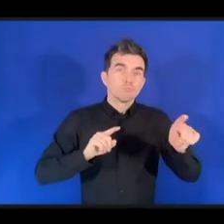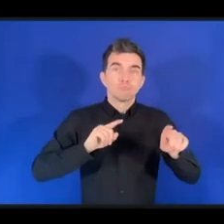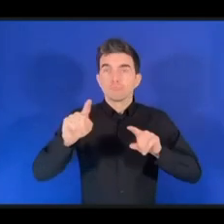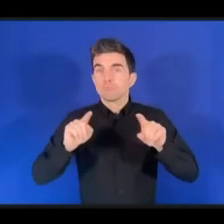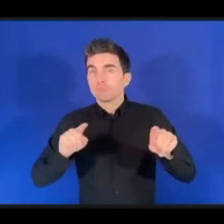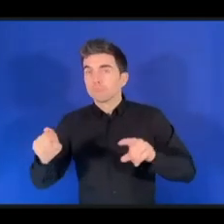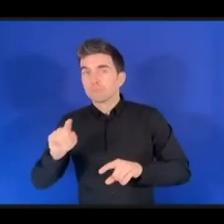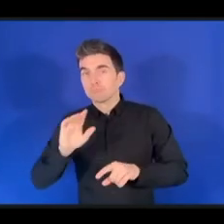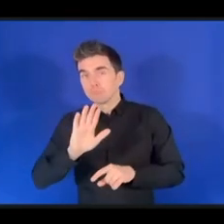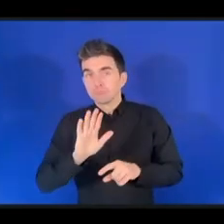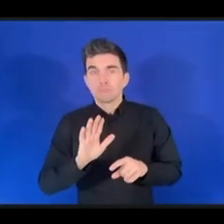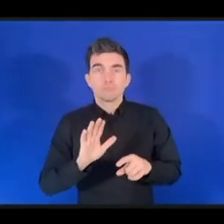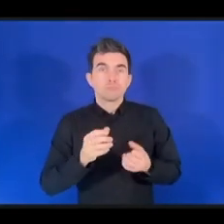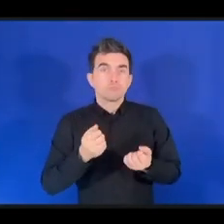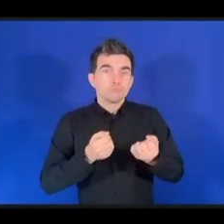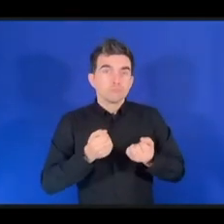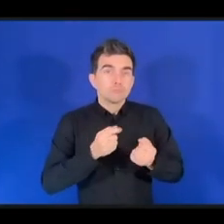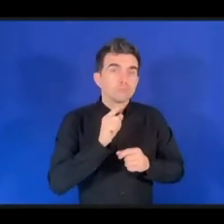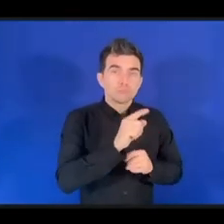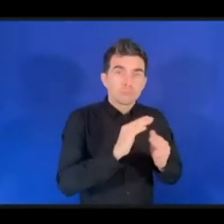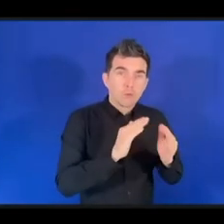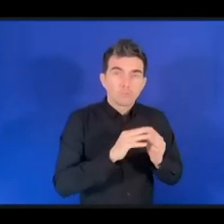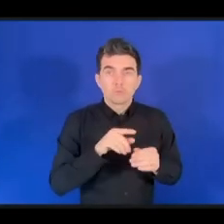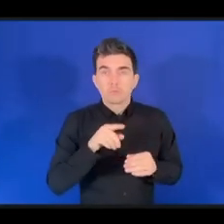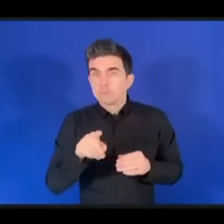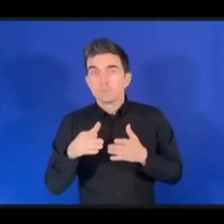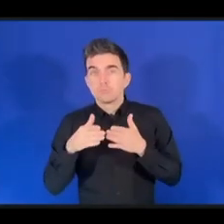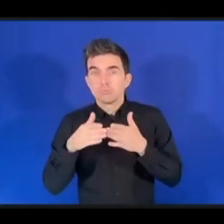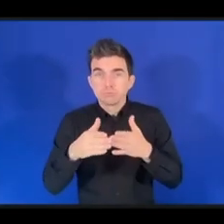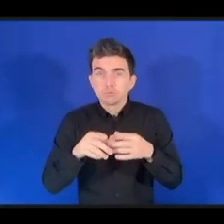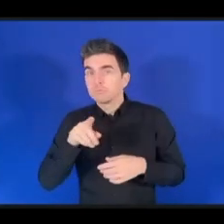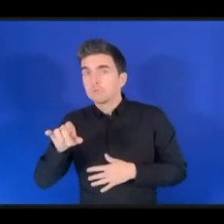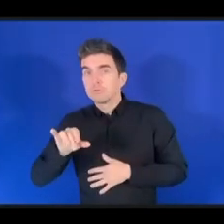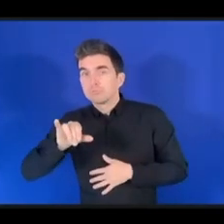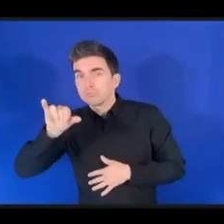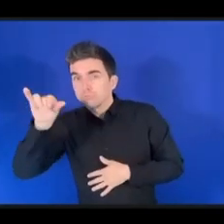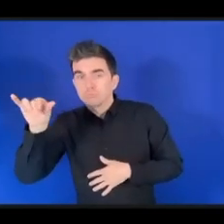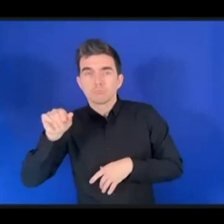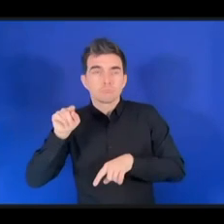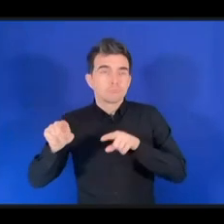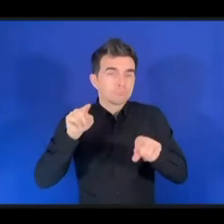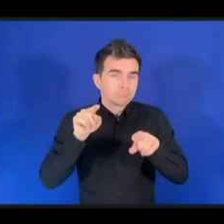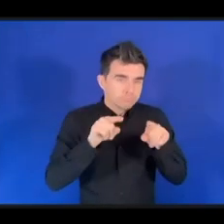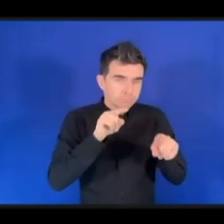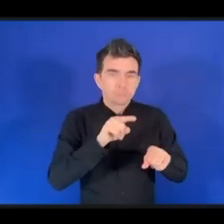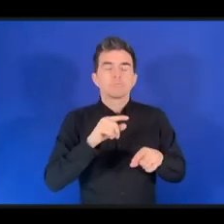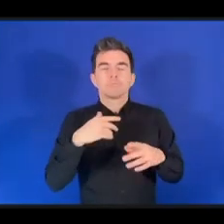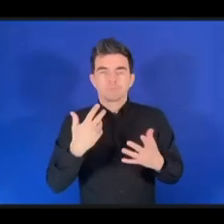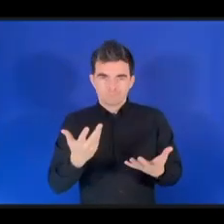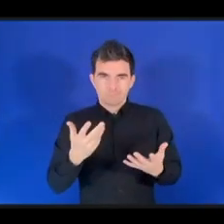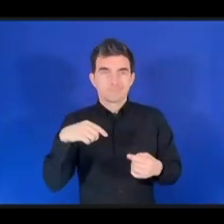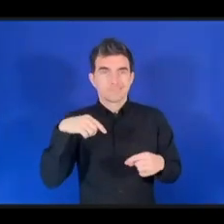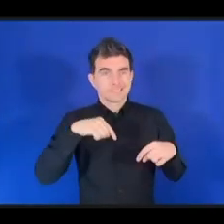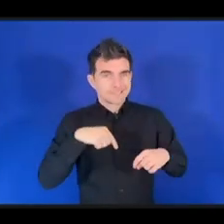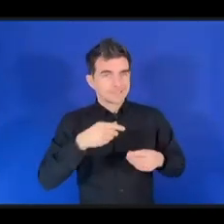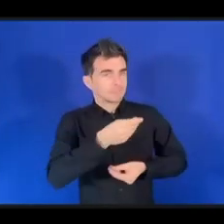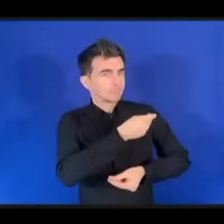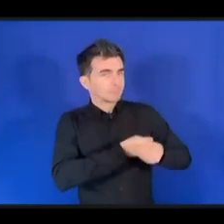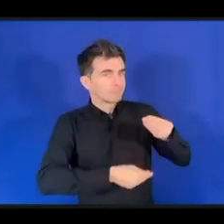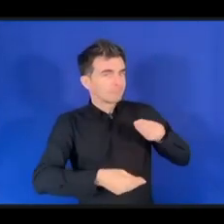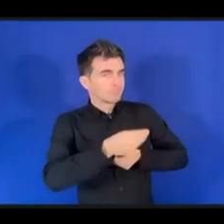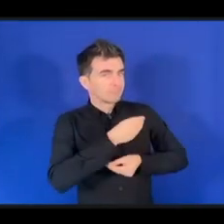обмен мнениями, который был в Киото, станет стимулом для вас